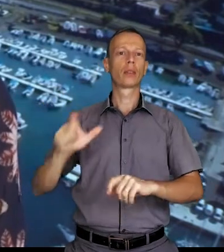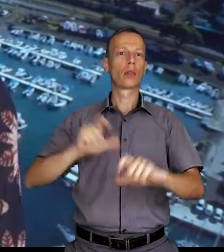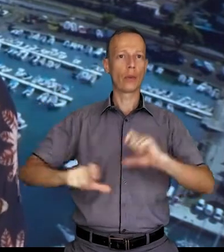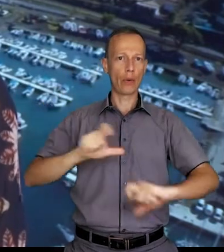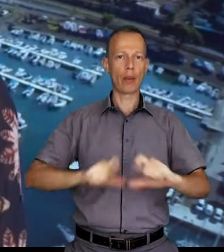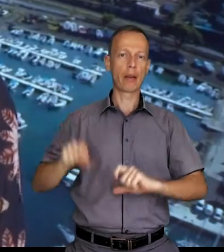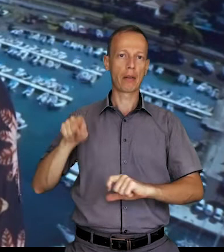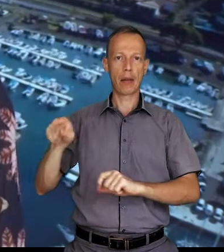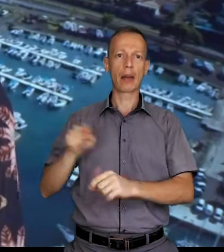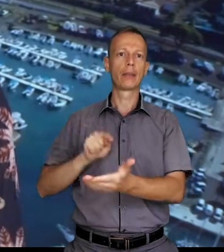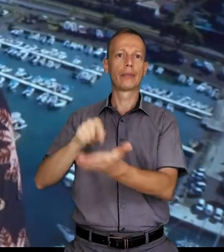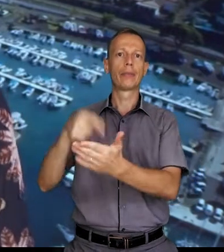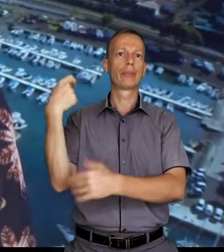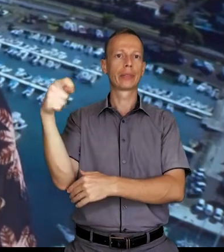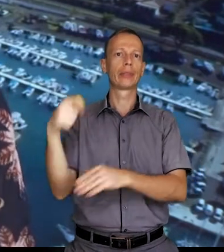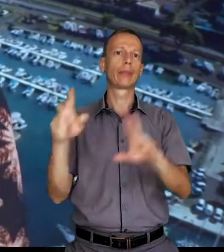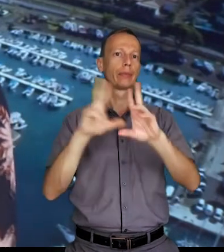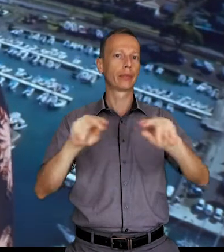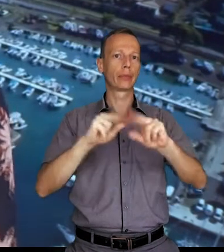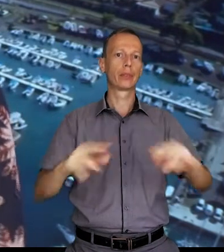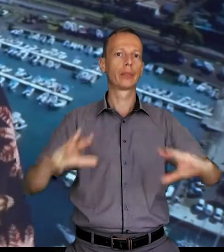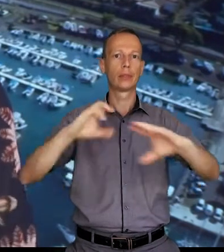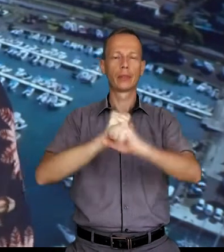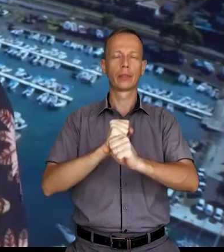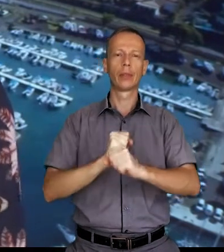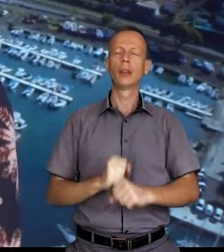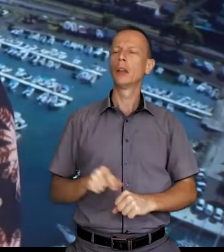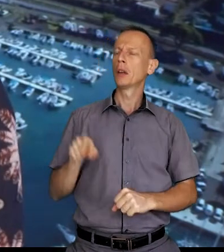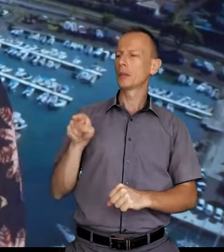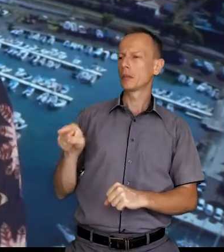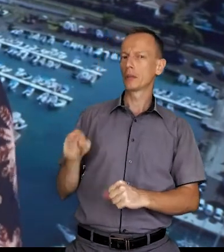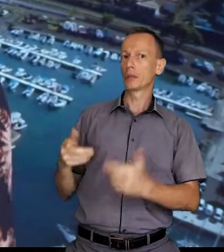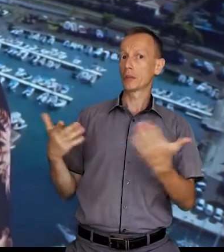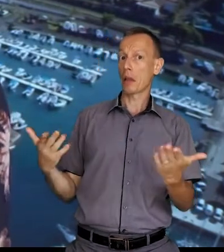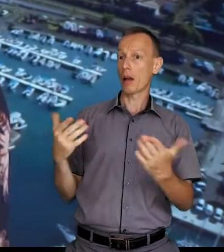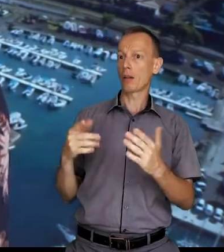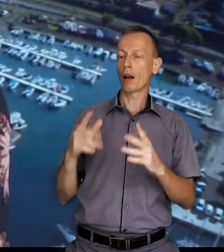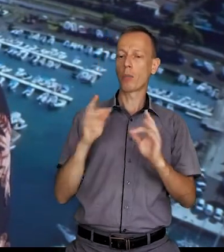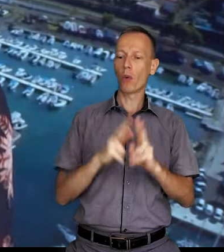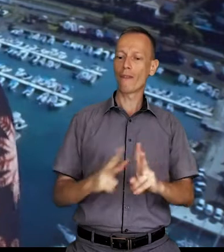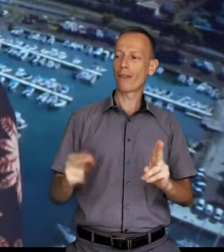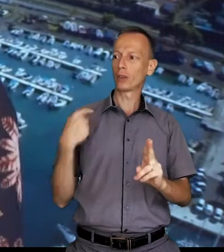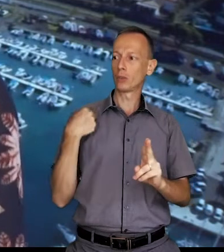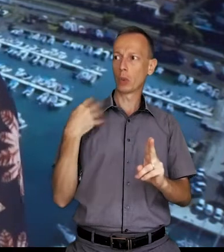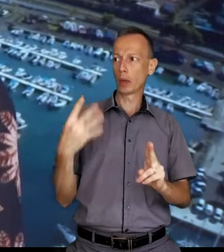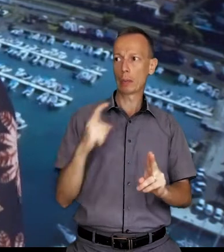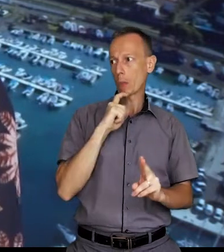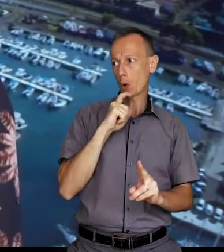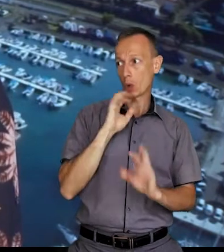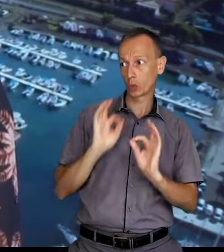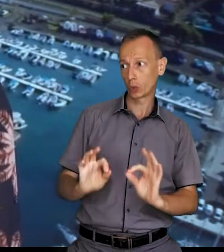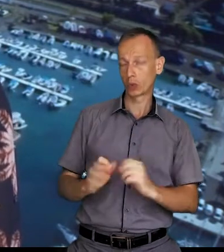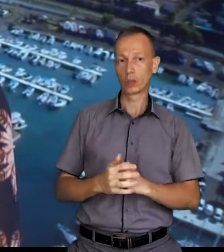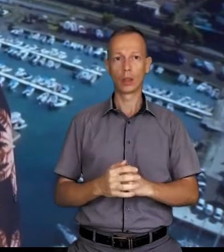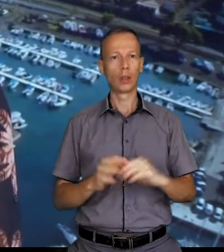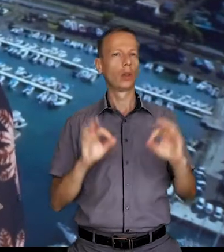Et nous retrouvons donc sur place Caroline Fary en direct de la présidence pour faire le point. Alors en tout cas, Caroline Fary, il n'y a pas